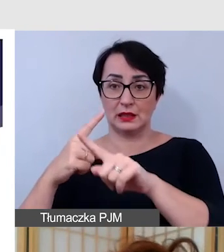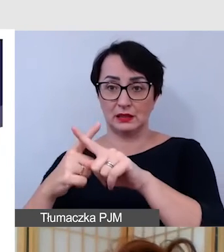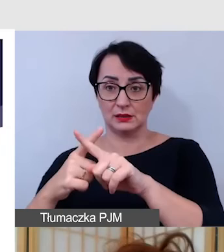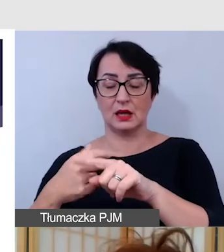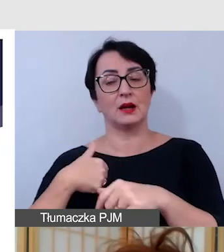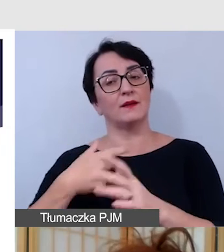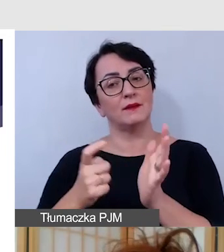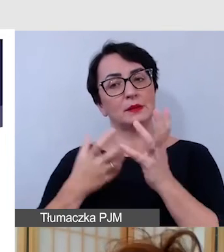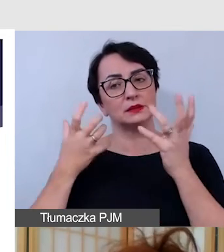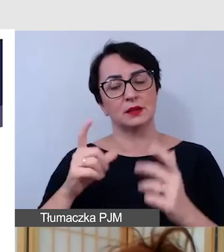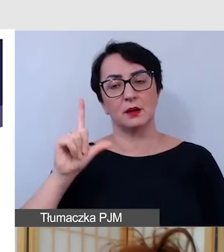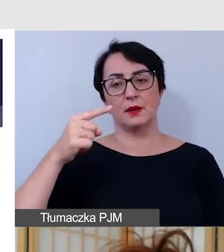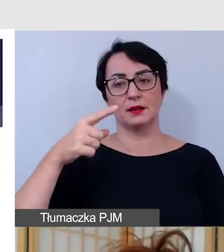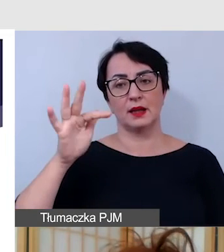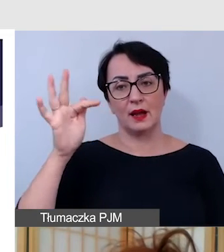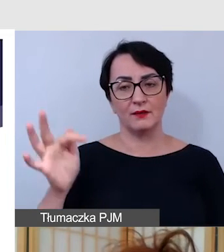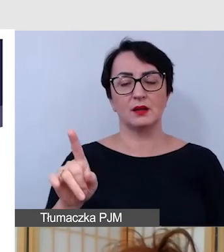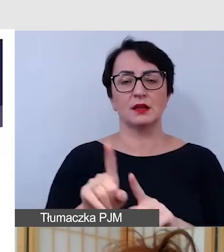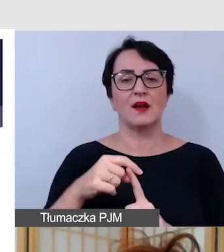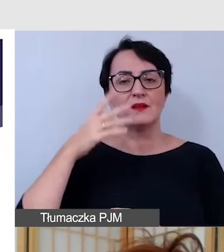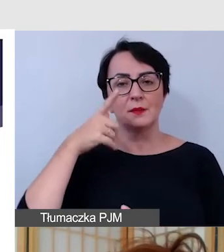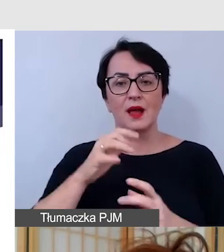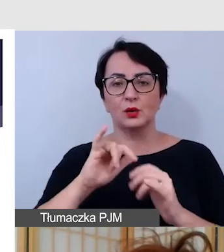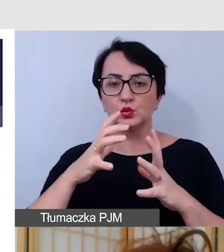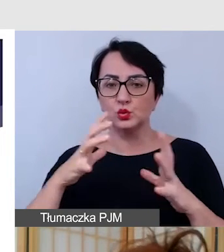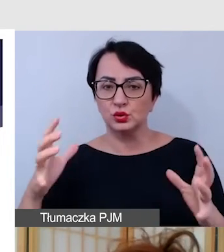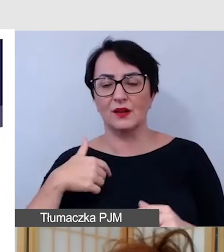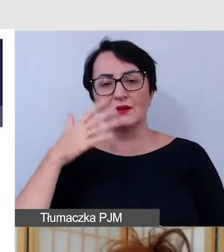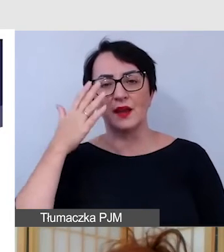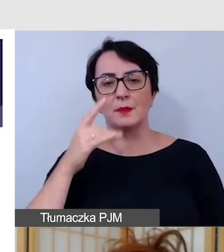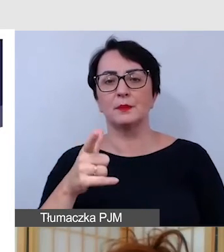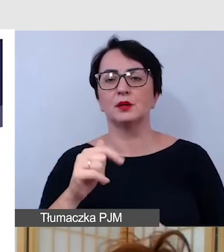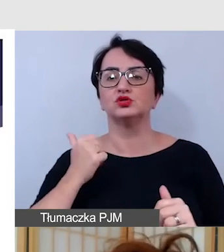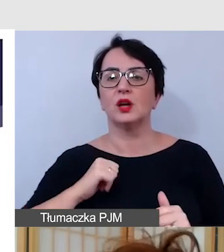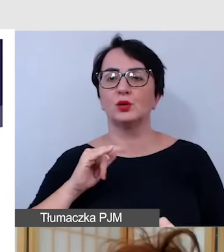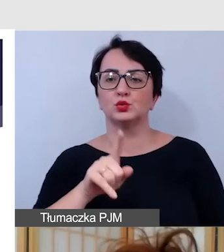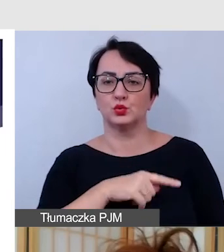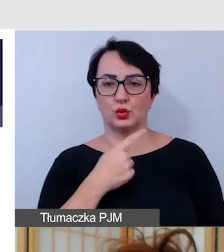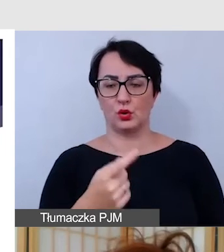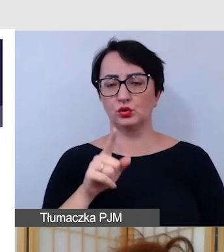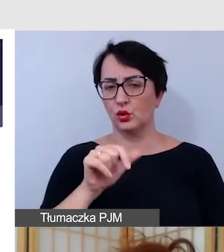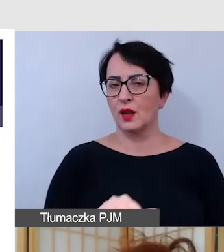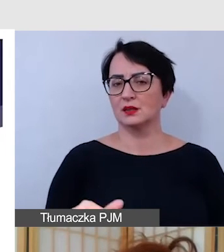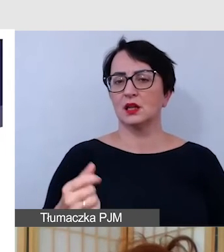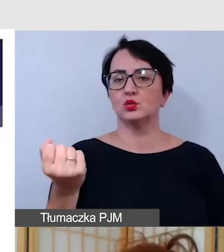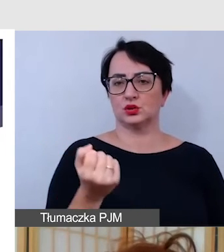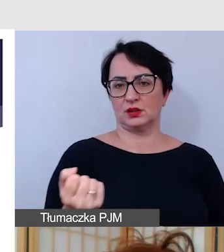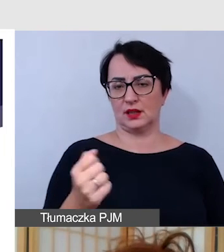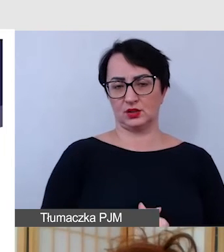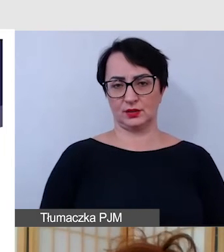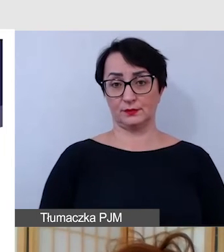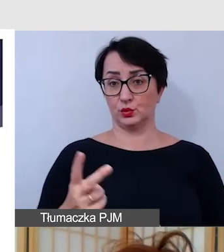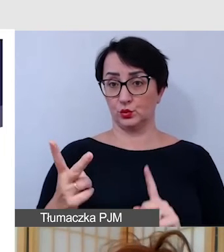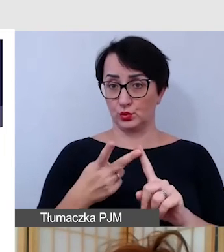wie, jak długo ma czekać na pobranie tego typu dokumentów. Więc te informacje są ważne. To jest już użyteczność. W drugim